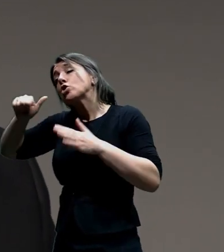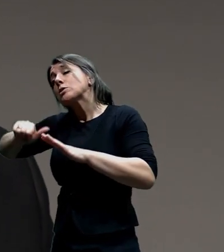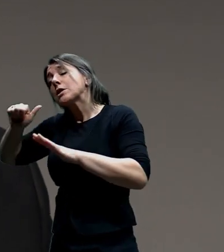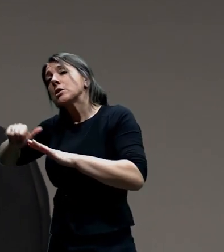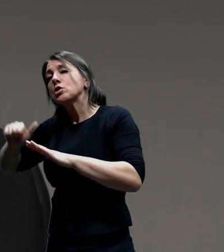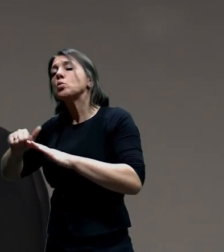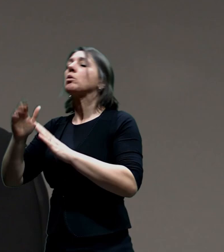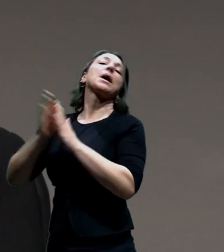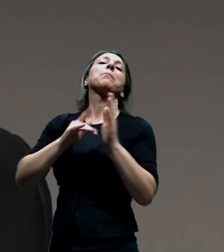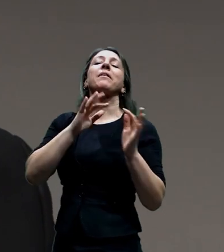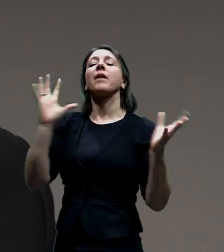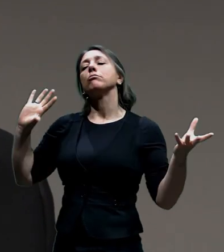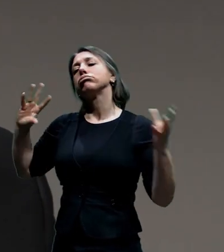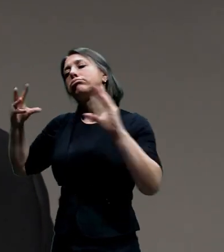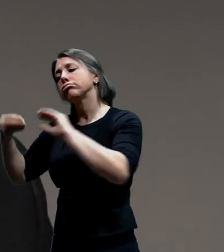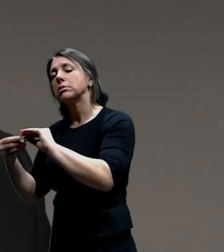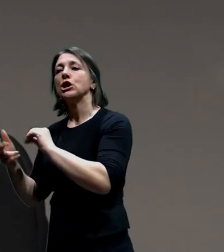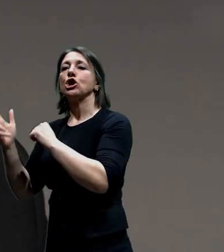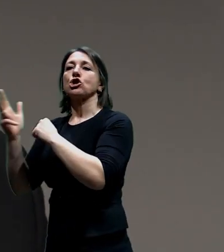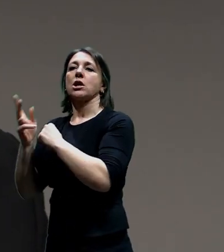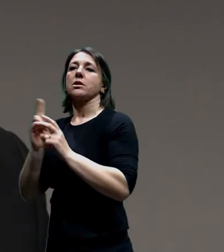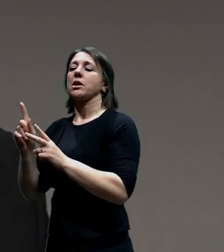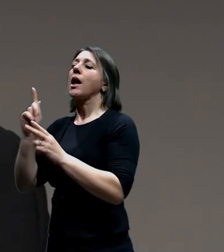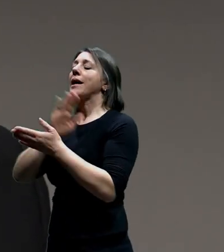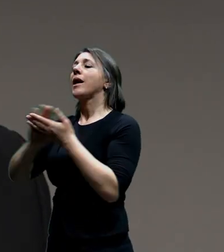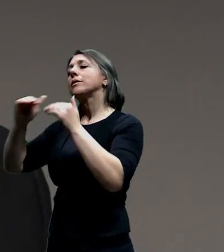variantě 13, kterou jsme optimalizovali a mohli jsme řešit povrchy.